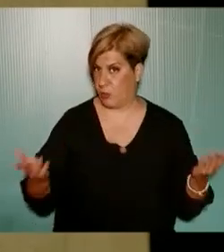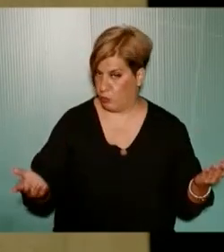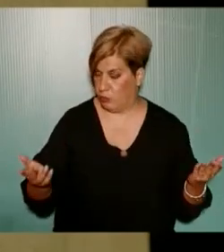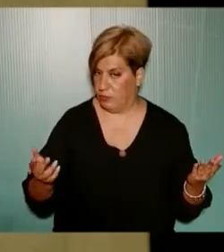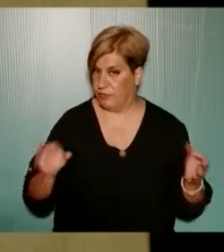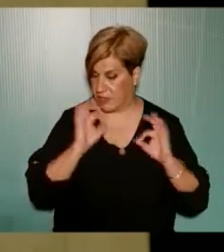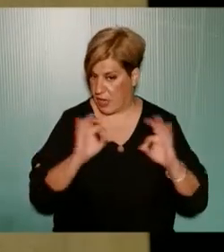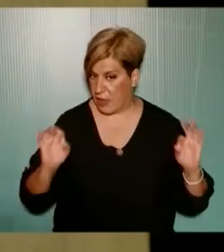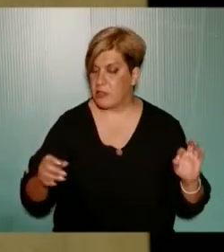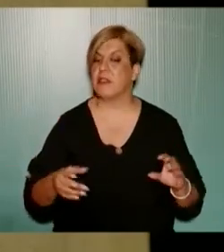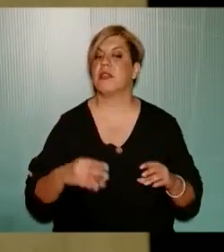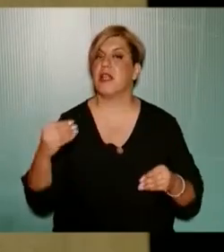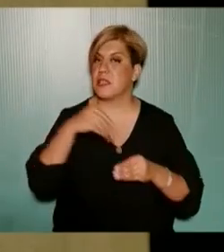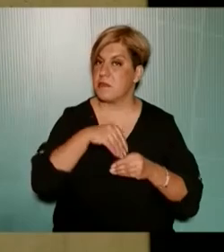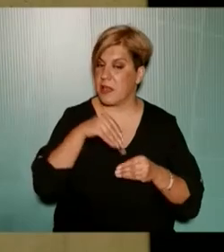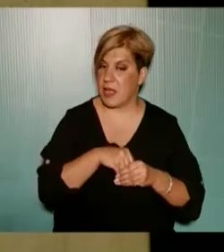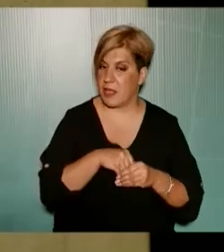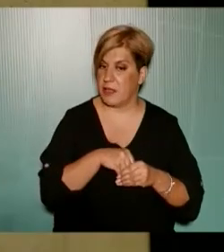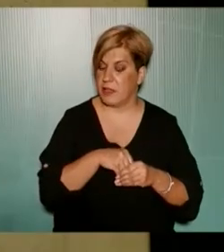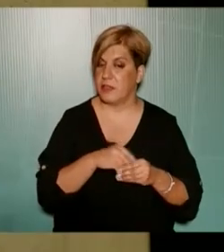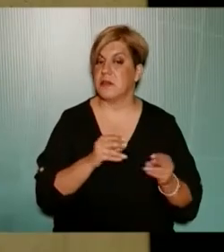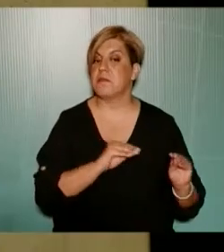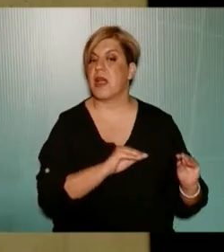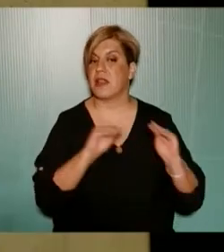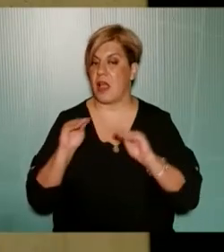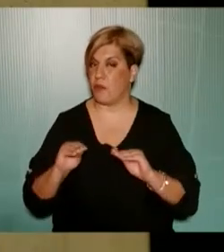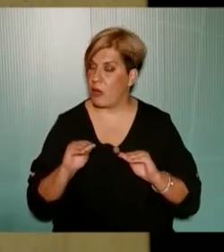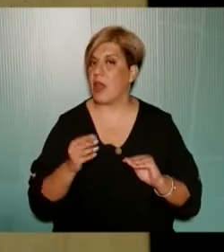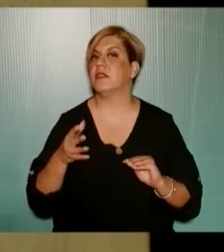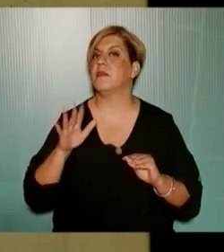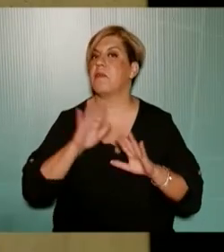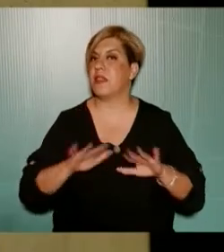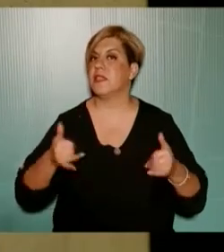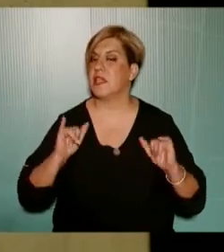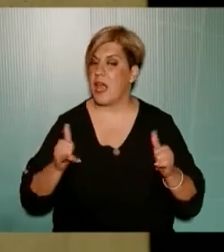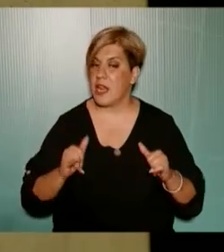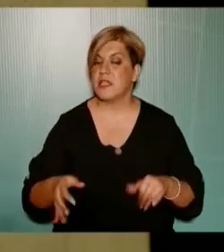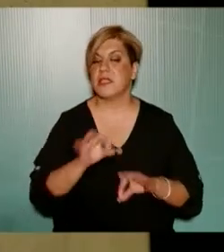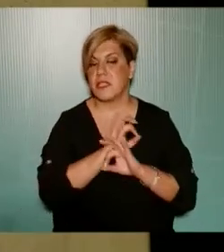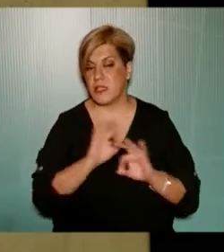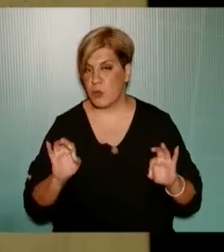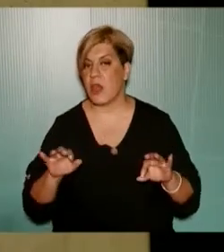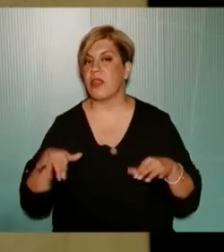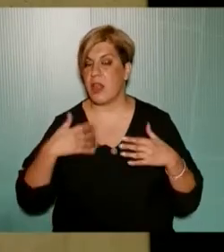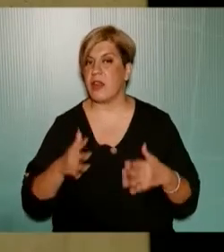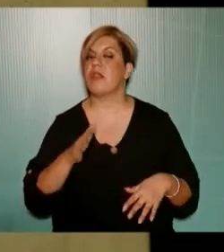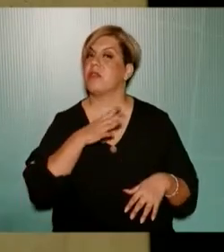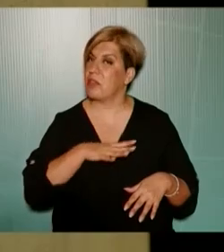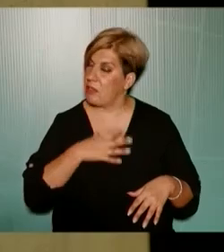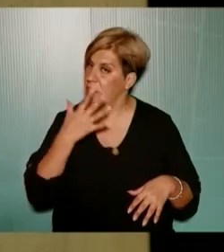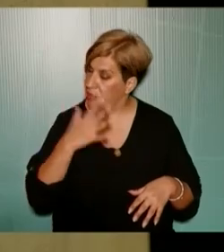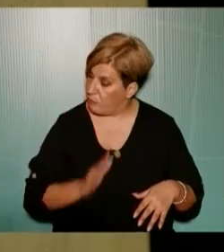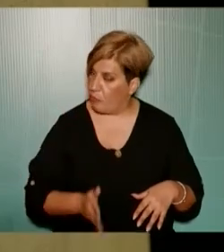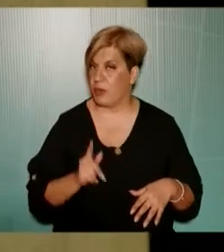ενδεχομένως να συμμετέχει και στη μεταφορά της παιδικής χαράς αλλά σίγουρα θα είναι διαθετημένος